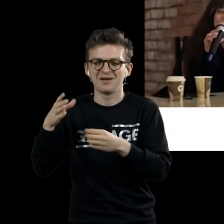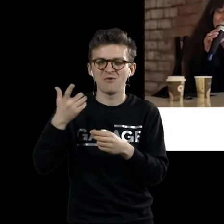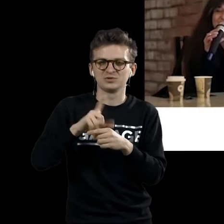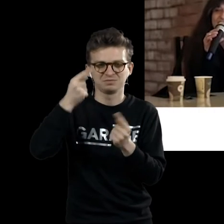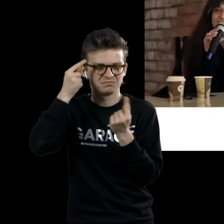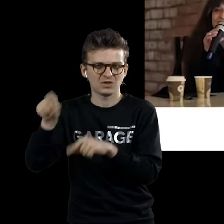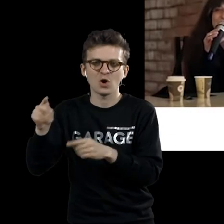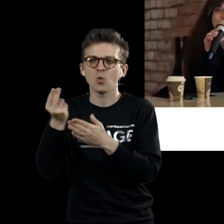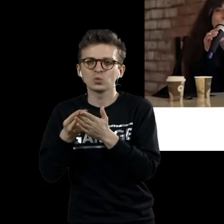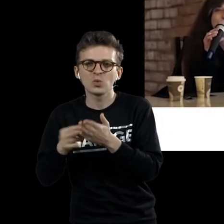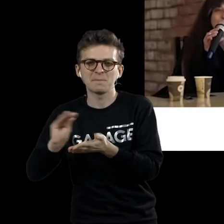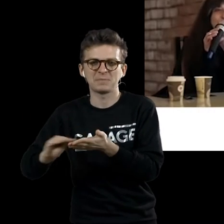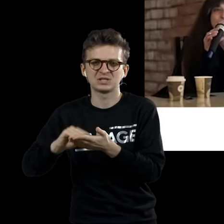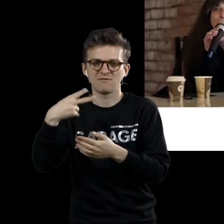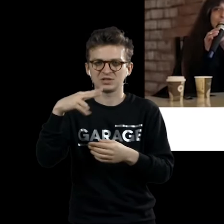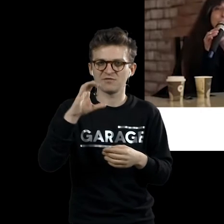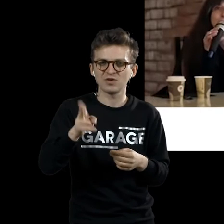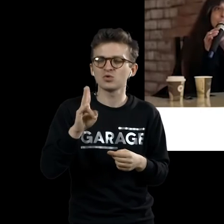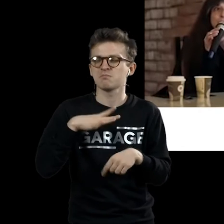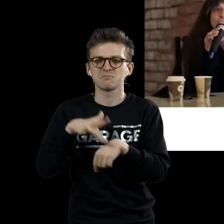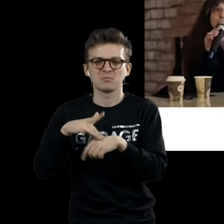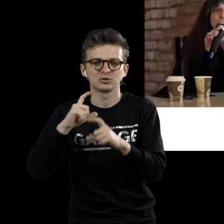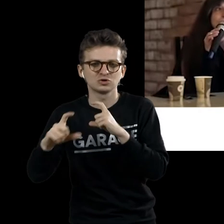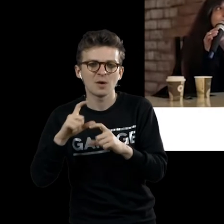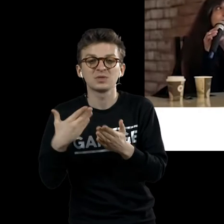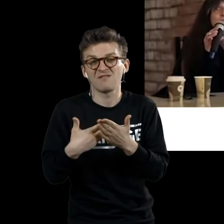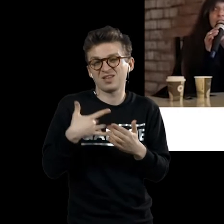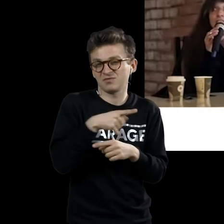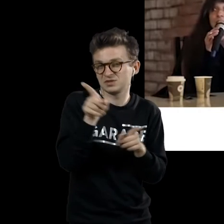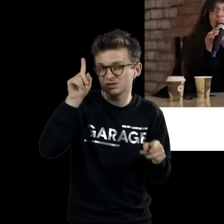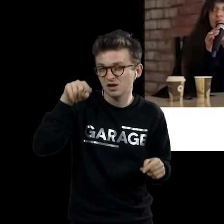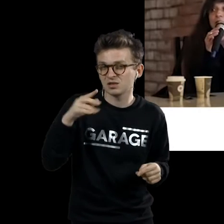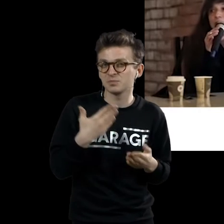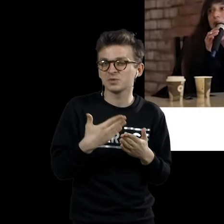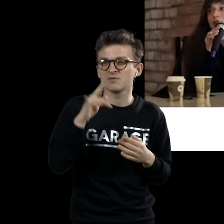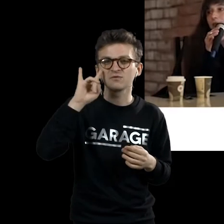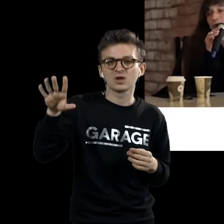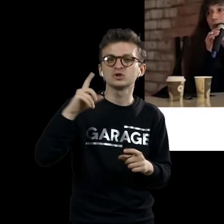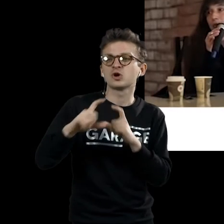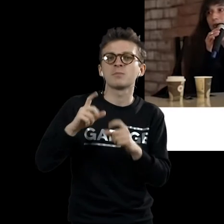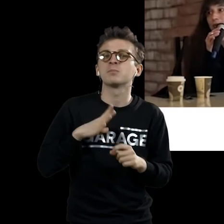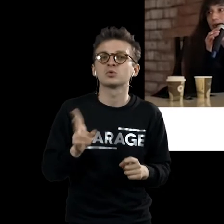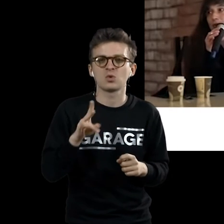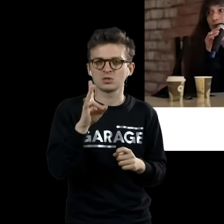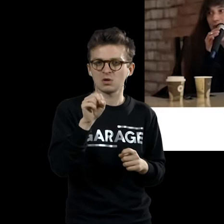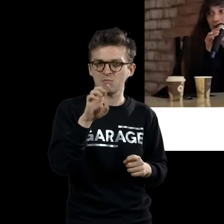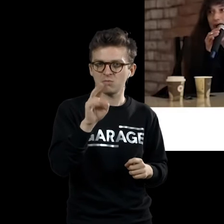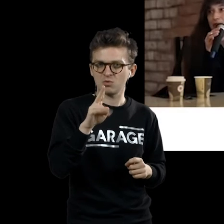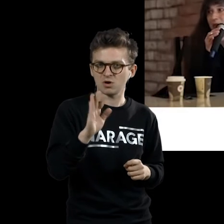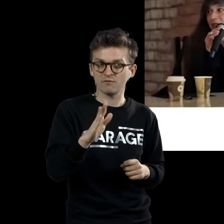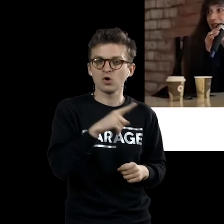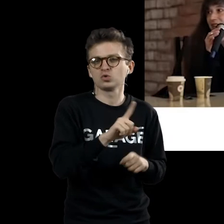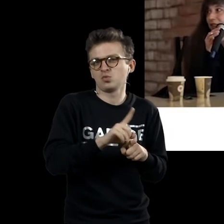художников XX века, которые увлекались шахматами. Ну вот, может быть, как вы знаете, известным шахматистом был Набоков, тоже